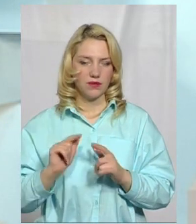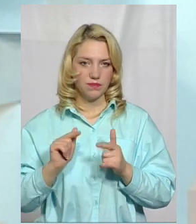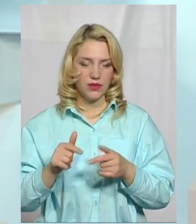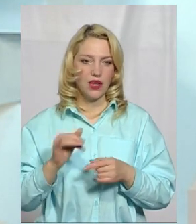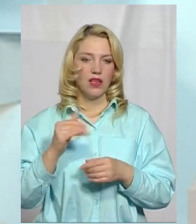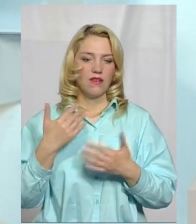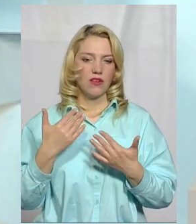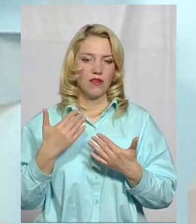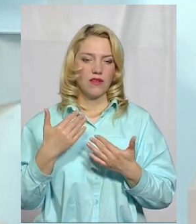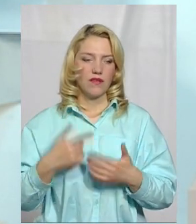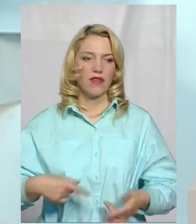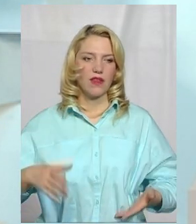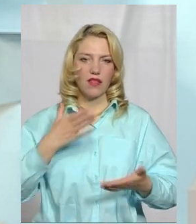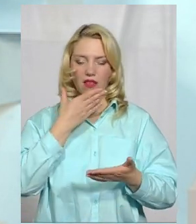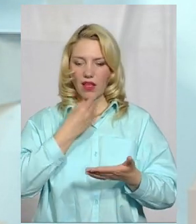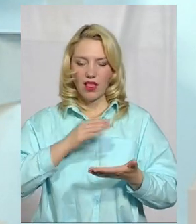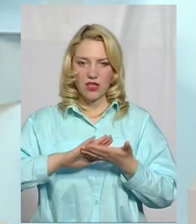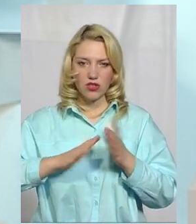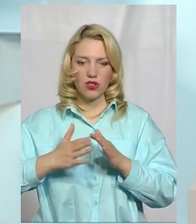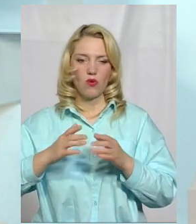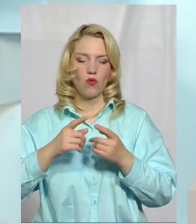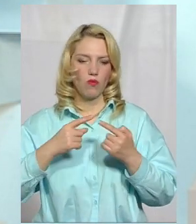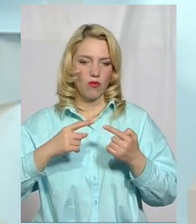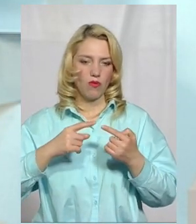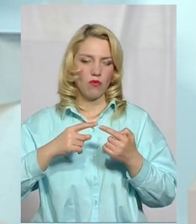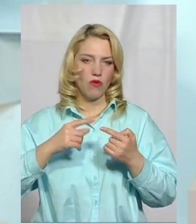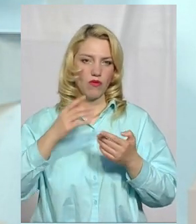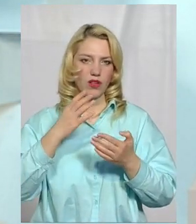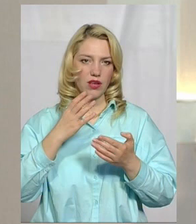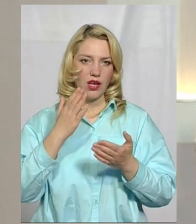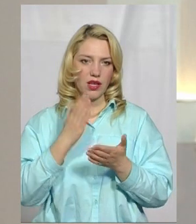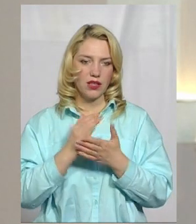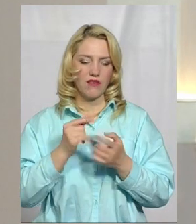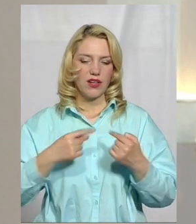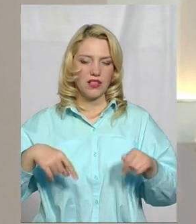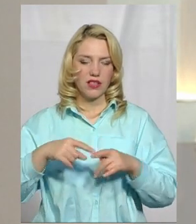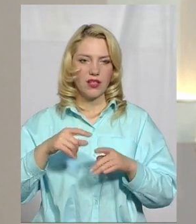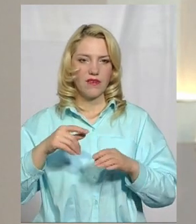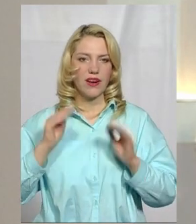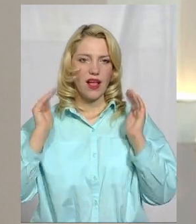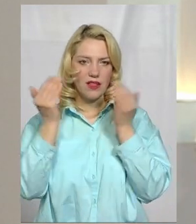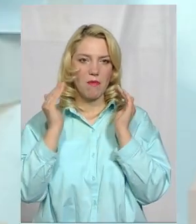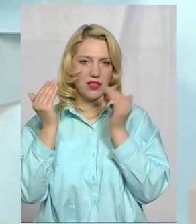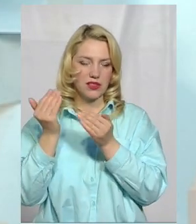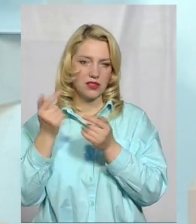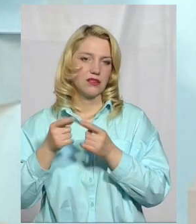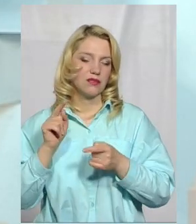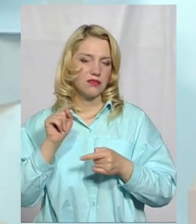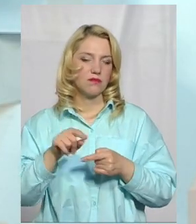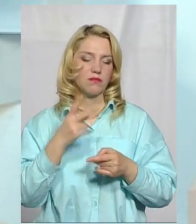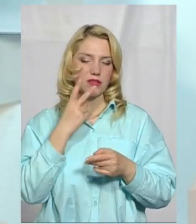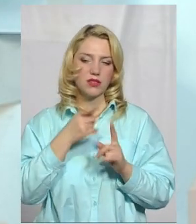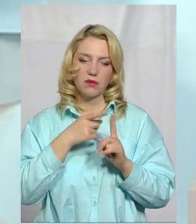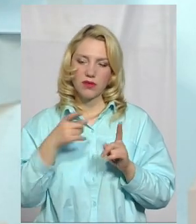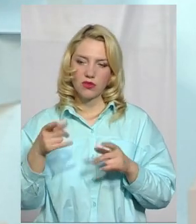Належні умови і відділення реанімації. Тобто за цей період, ви бачите, що багато чого